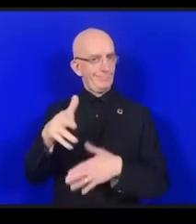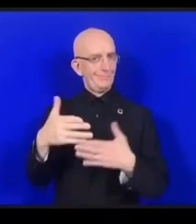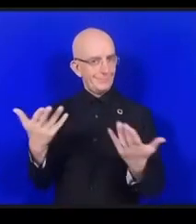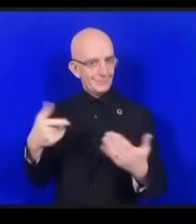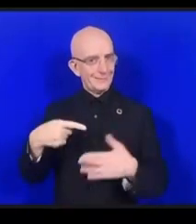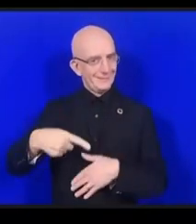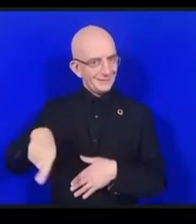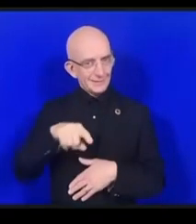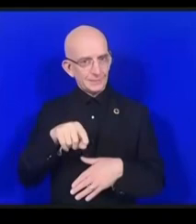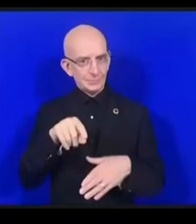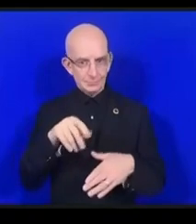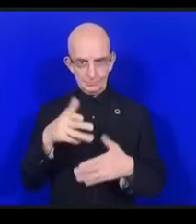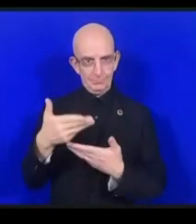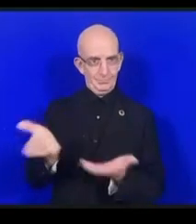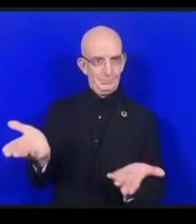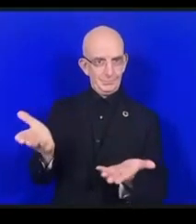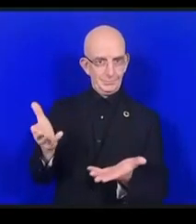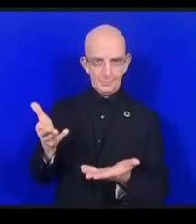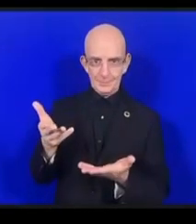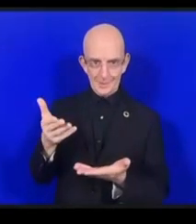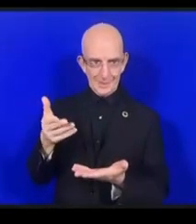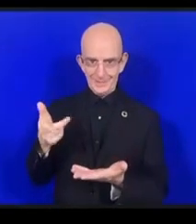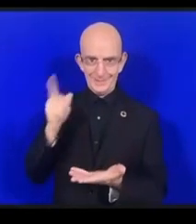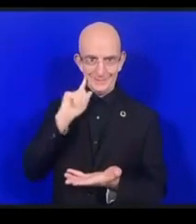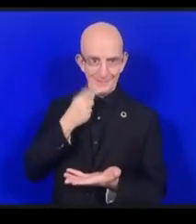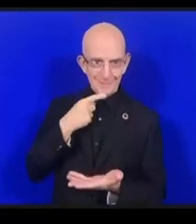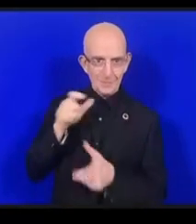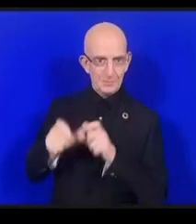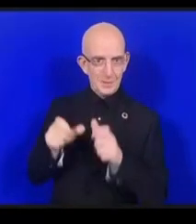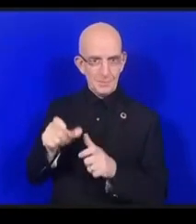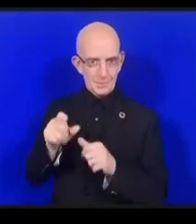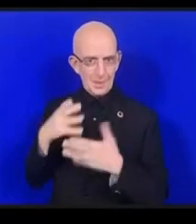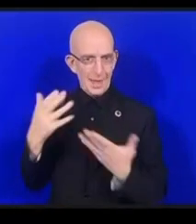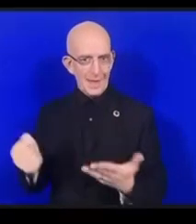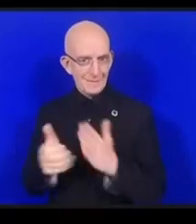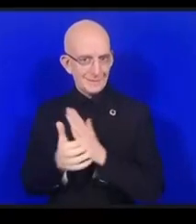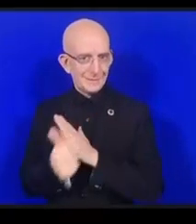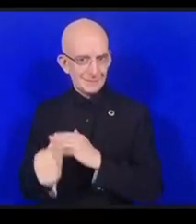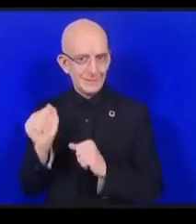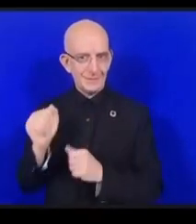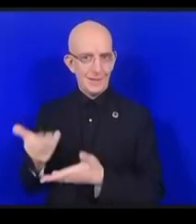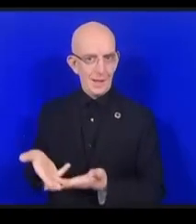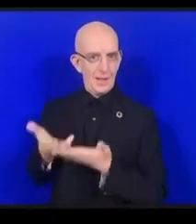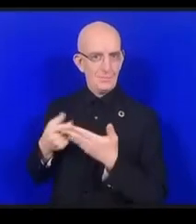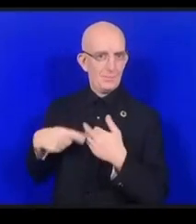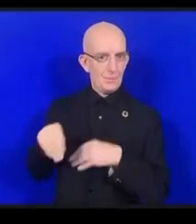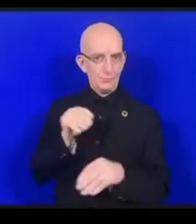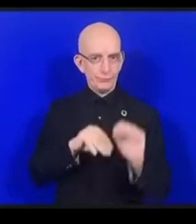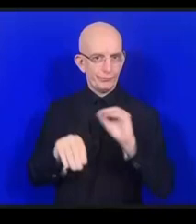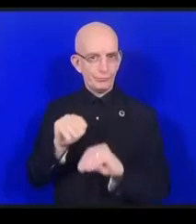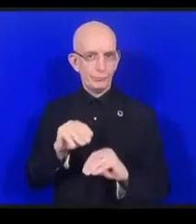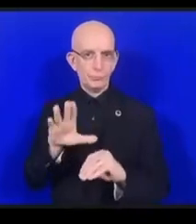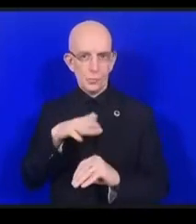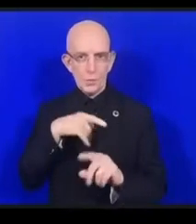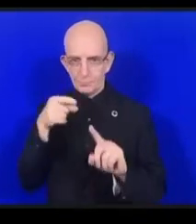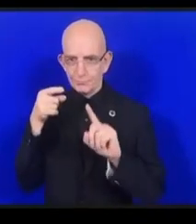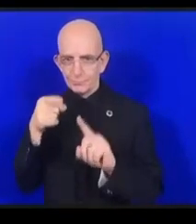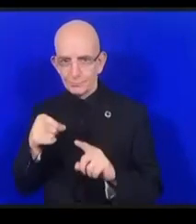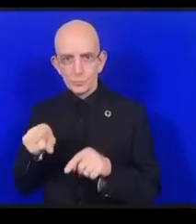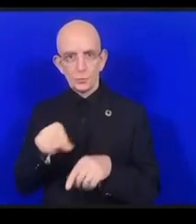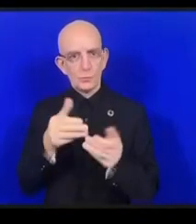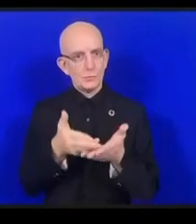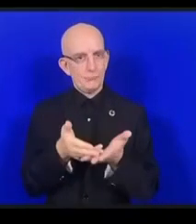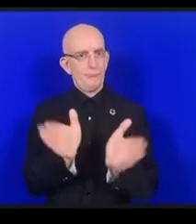adaptation générale ça ne doit pas être spécifique à un appareil donné merci beaucoup de ce débat très animé je suis assez